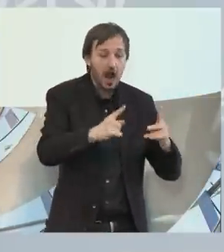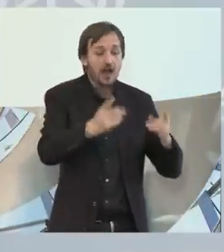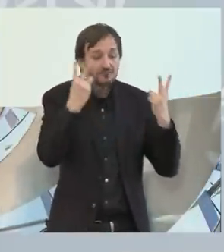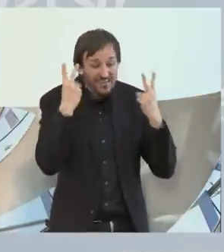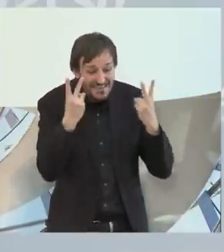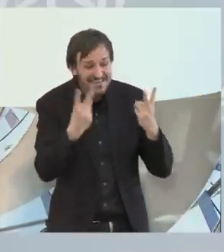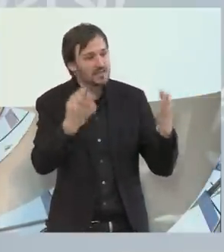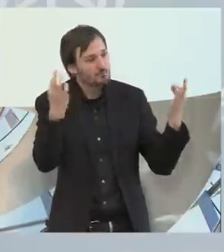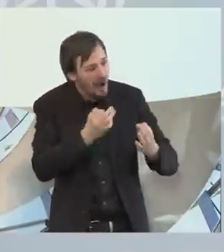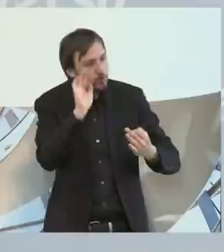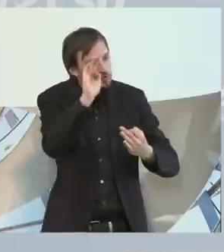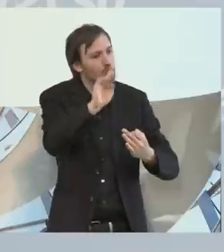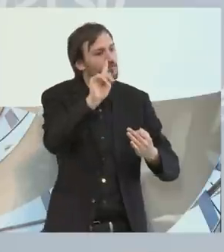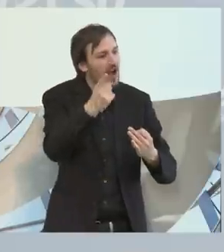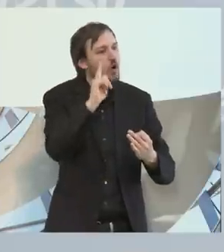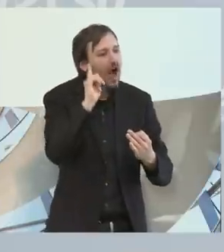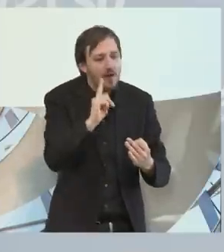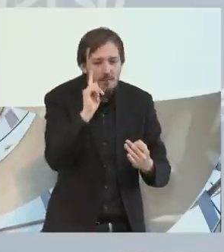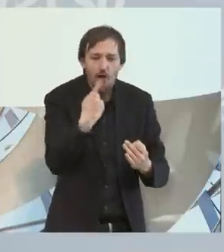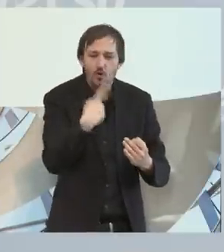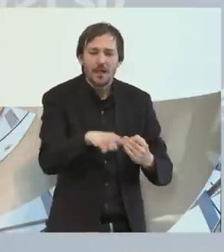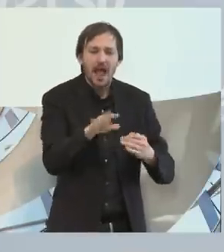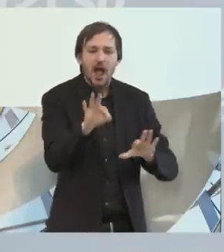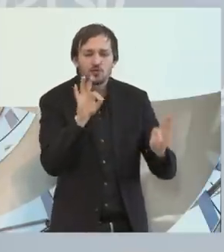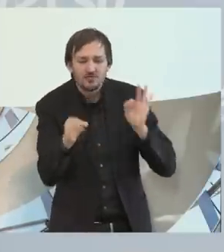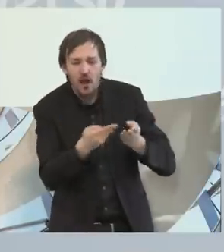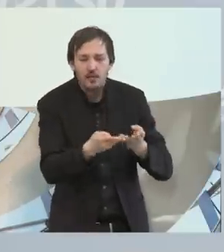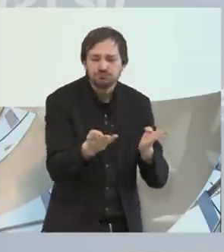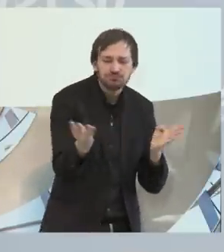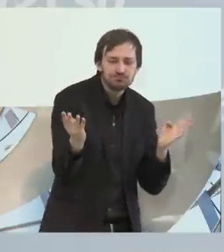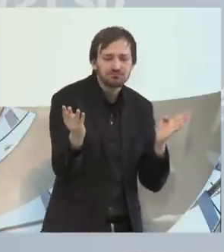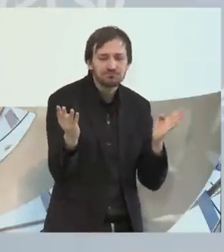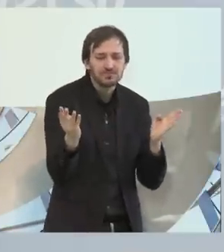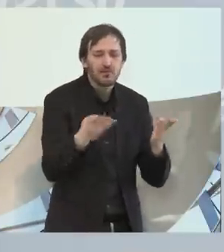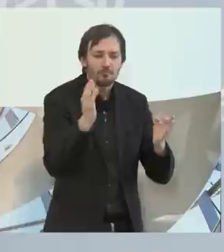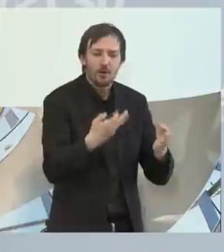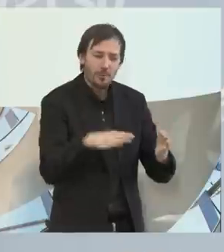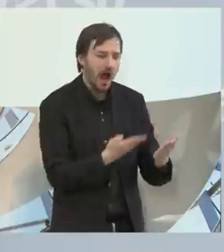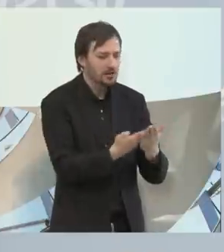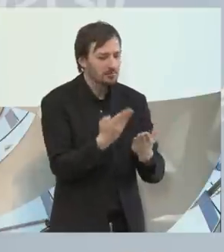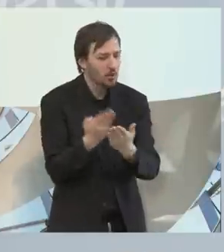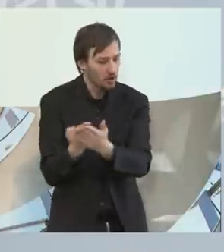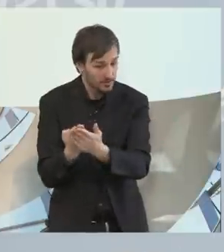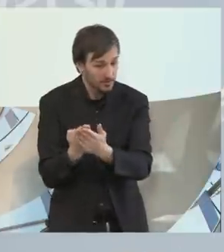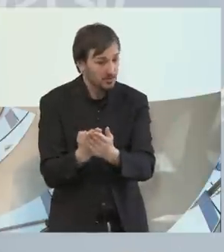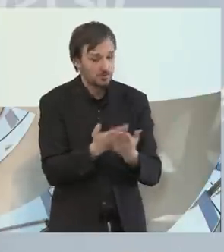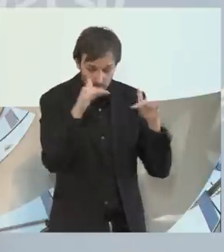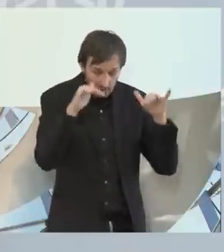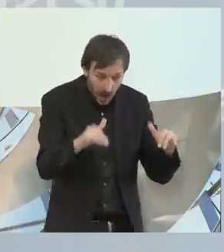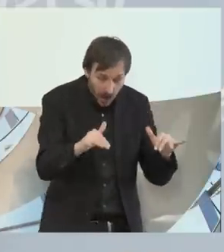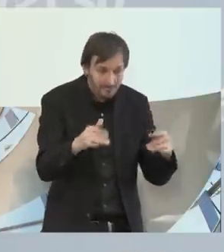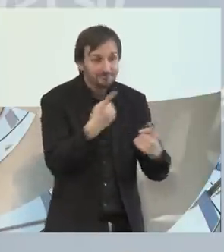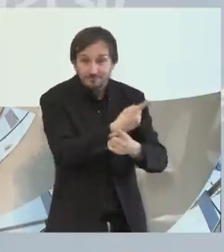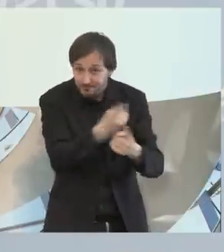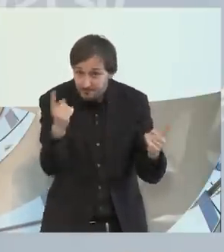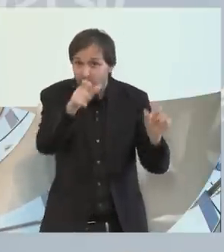und richtig, aber wir brauchen mehr Ausdifferenzierung. Nur dann kann Wahlfreiheit letztendlich für die einzelnen Menschen auch